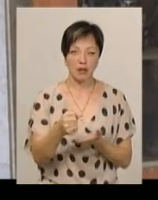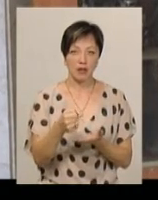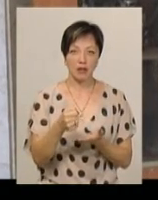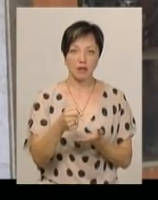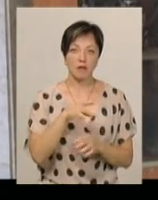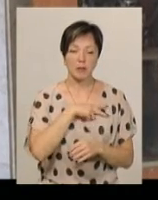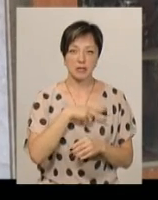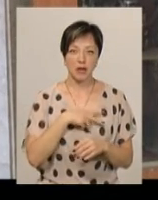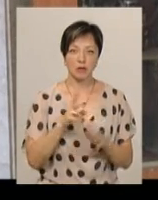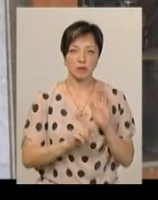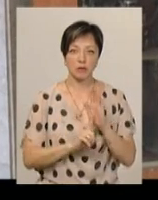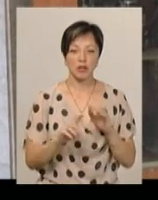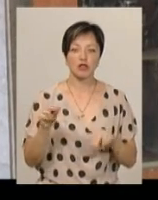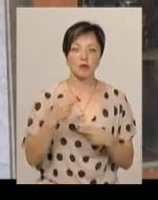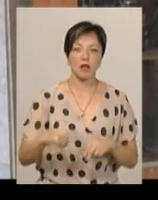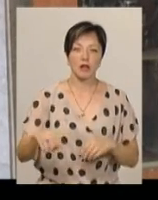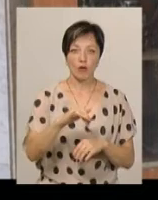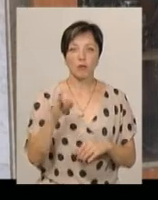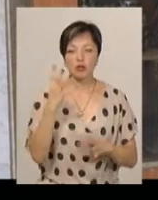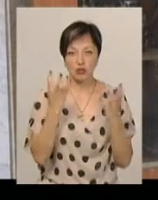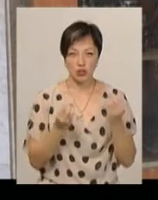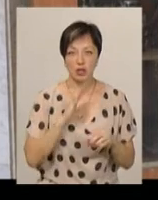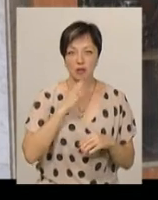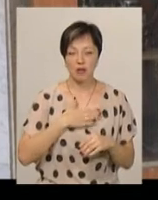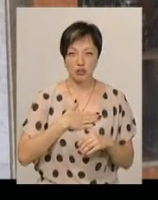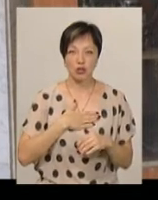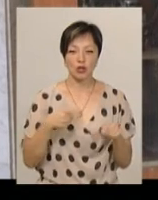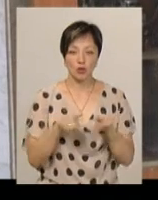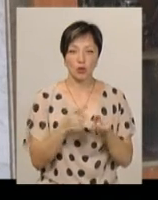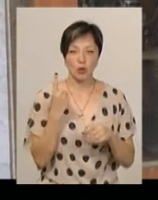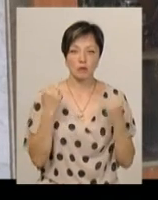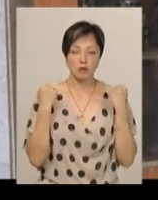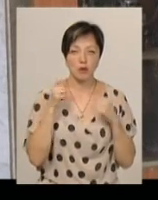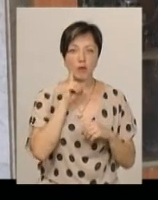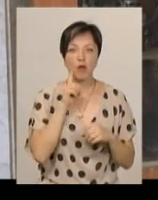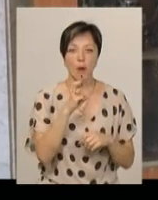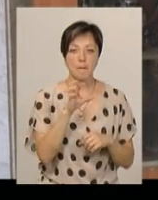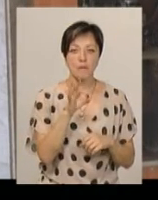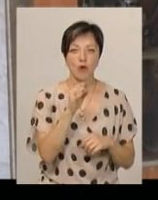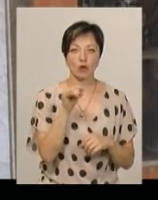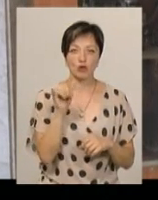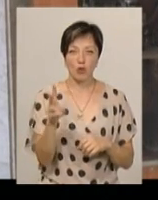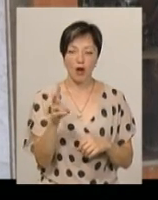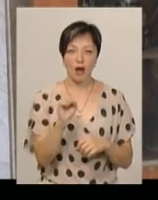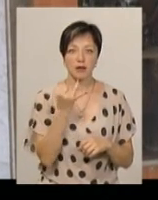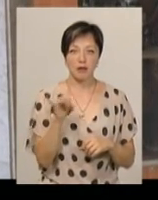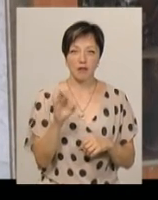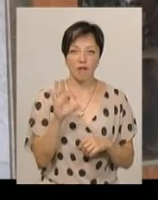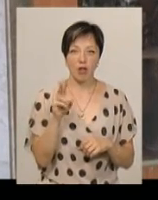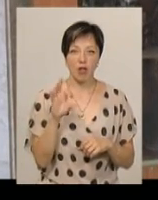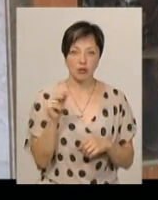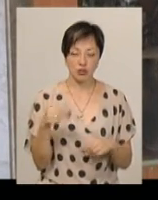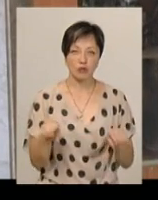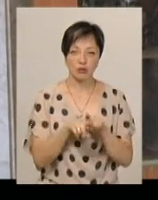в призах на чемпіонаті Європи. Ну і ще наш, теж один спортсмен, молодий Божук Андрій з Волочиска, теж